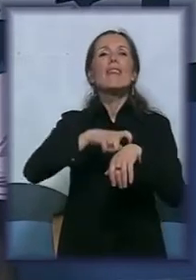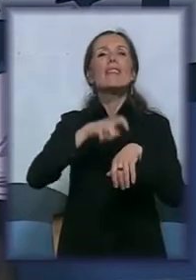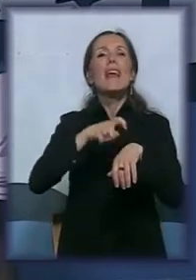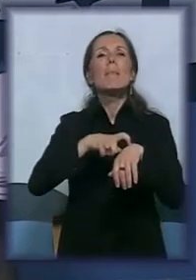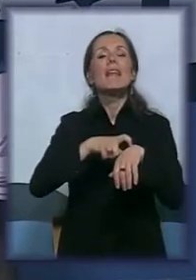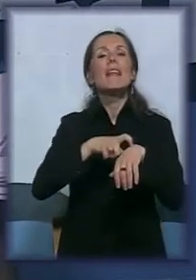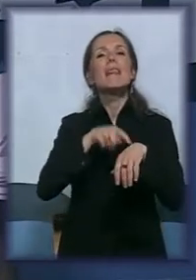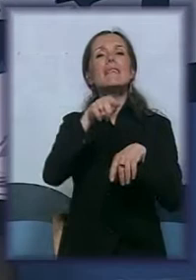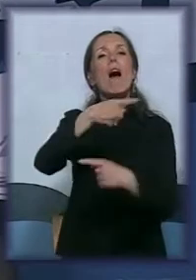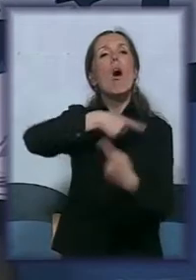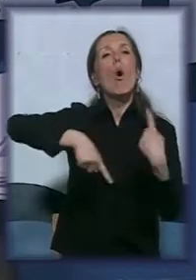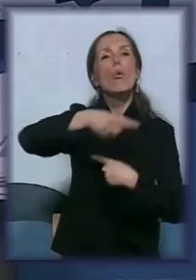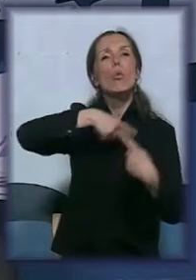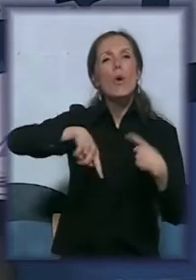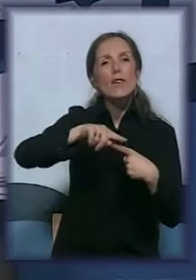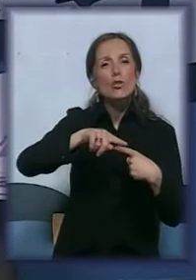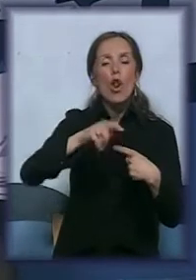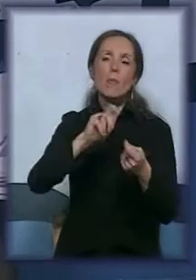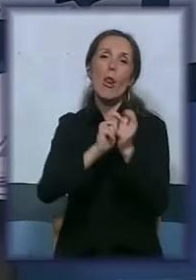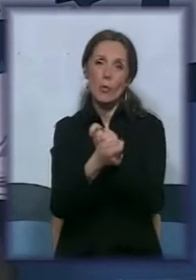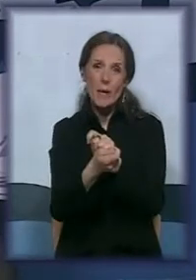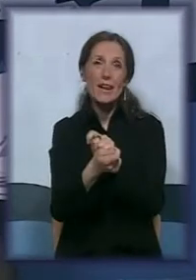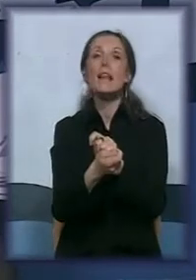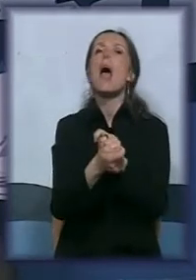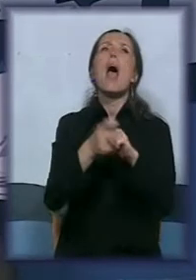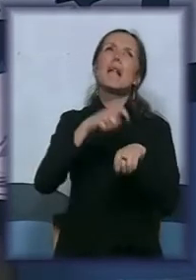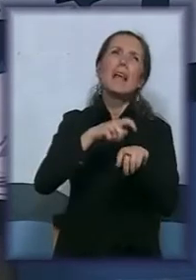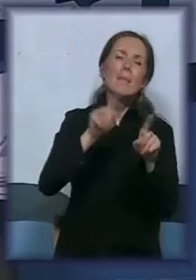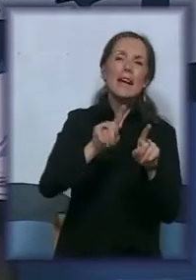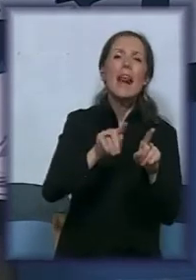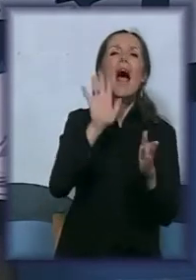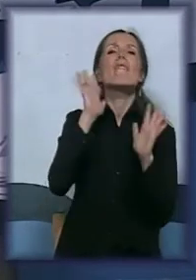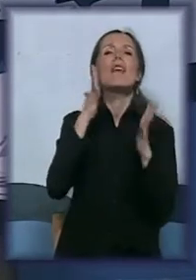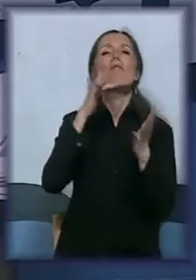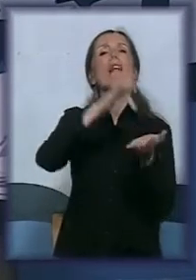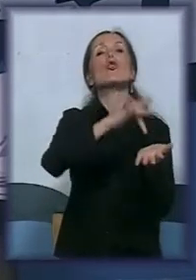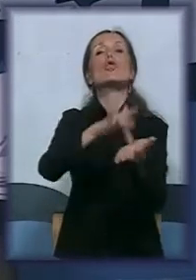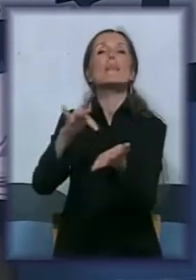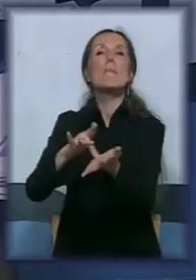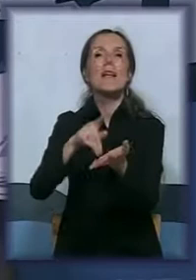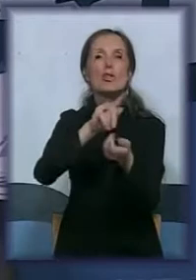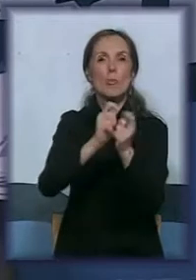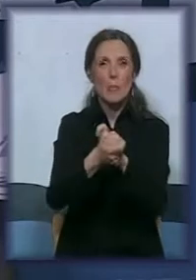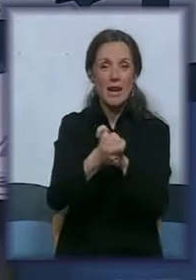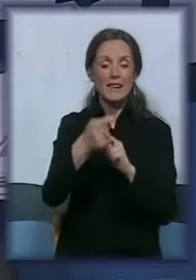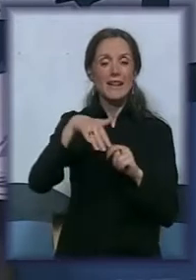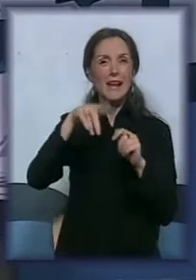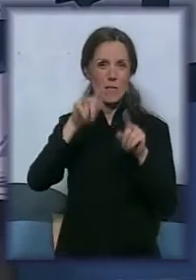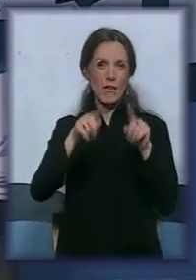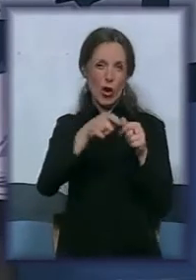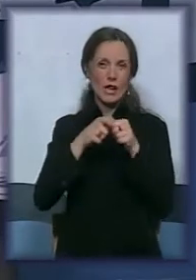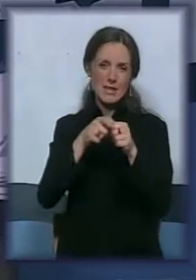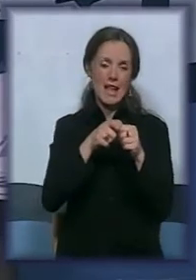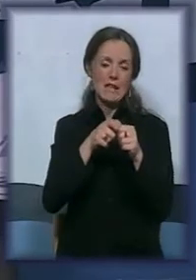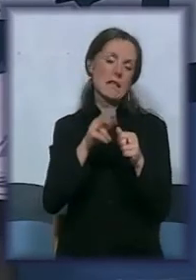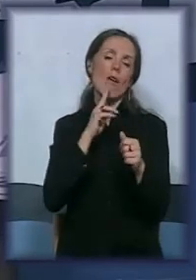promeniti. Termini ne, ali lokacija sigurno da. Već verujem, mi smo kao veći broj organizacije jučer koji smo bili normalno uvijek u